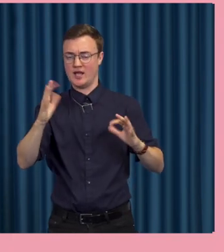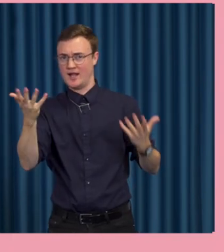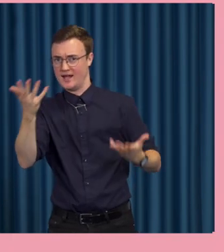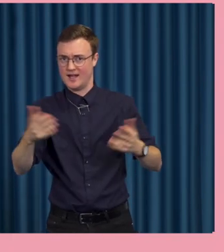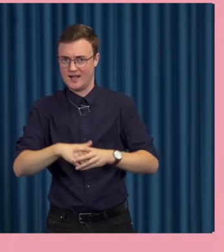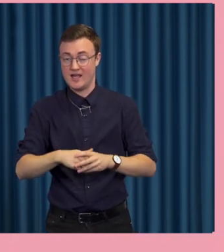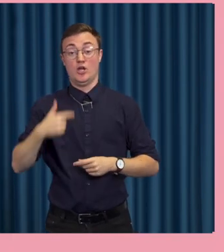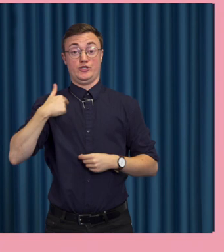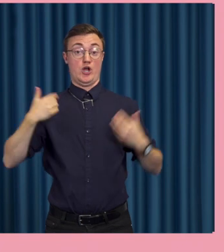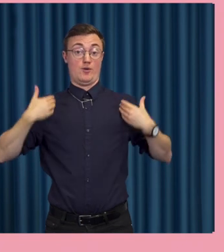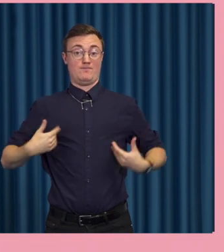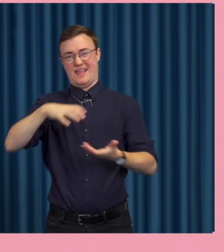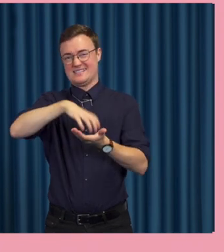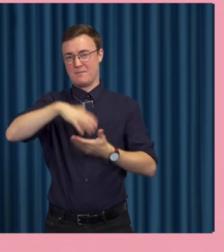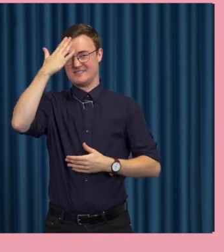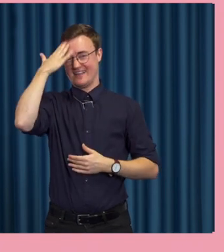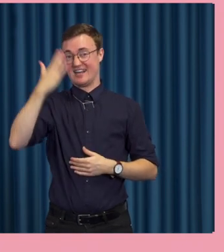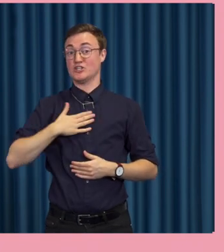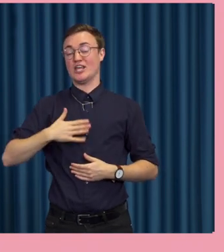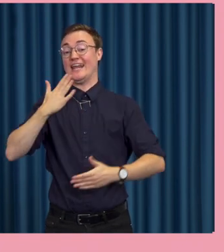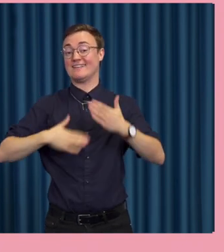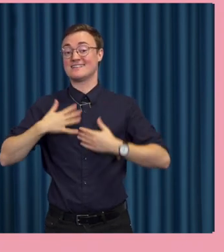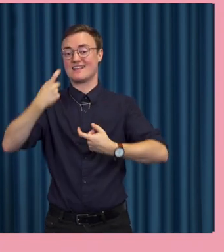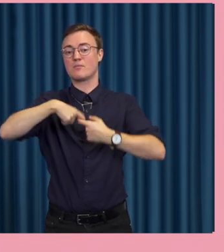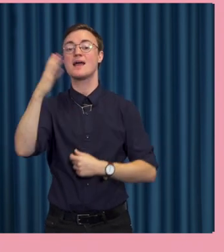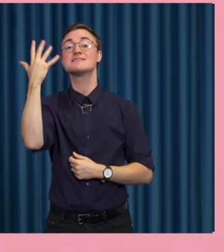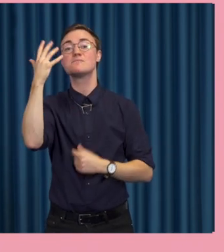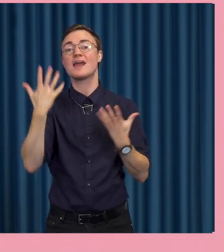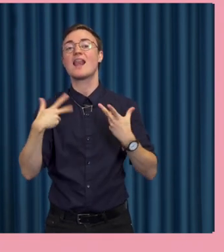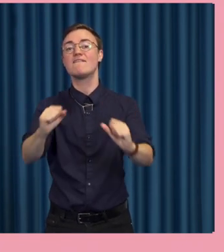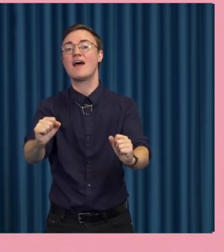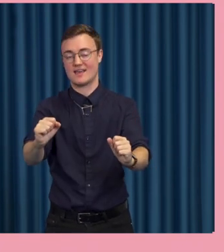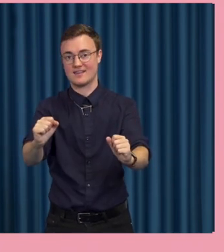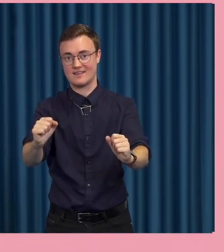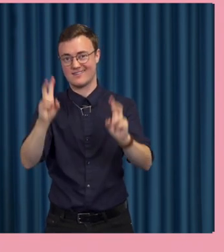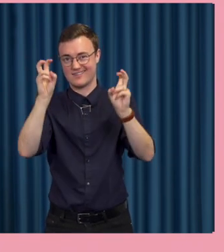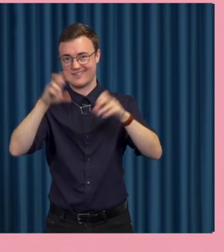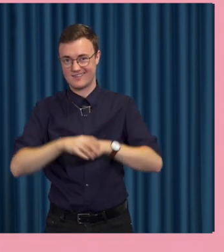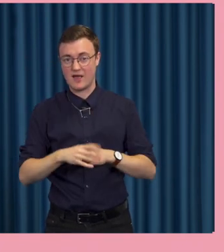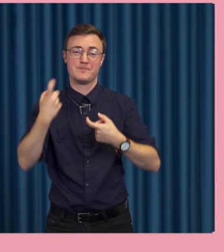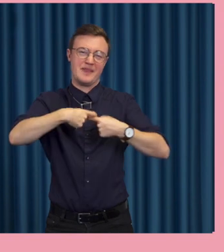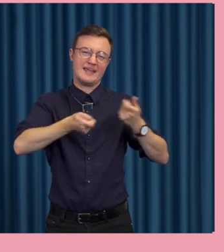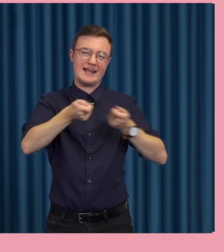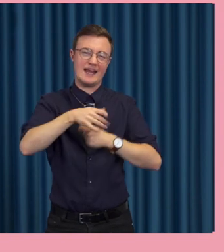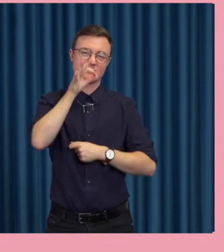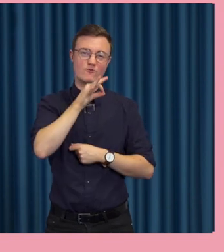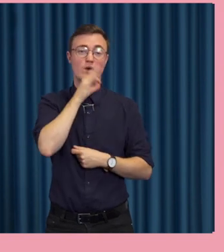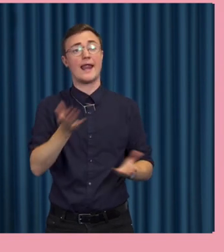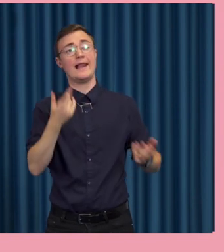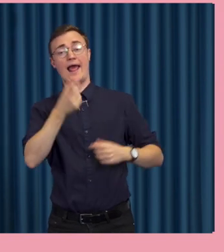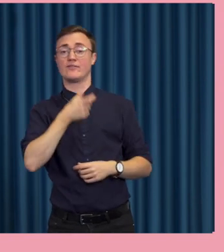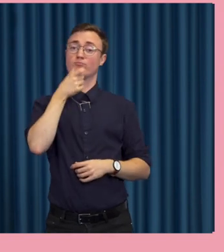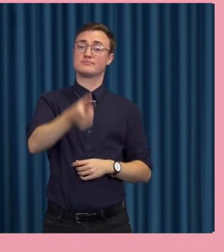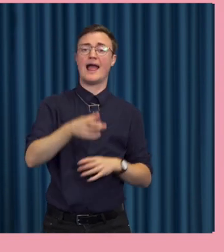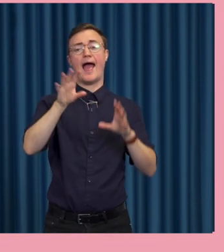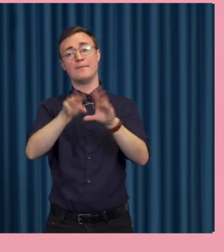Ja, som samhällsvetare tycker jag det här är väldigt intressant, det är vad jag kallar spegeleffekt. Det vill säga att det är inte alltid så, och när man kommer in på regleringsfrågor så är det ju lätt